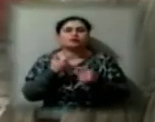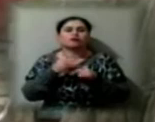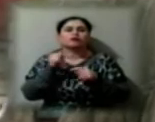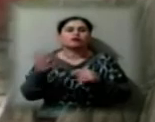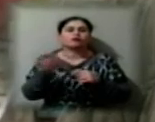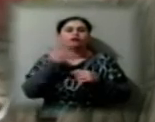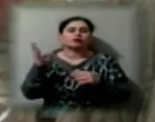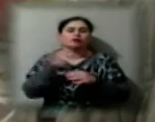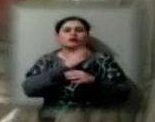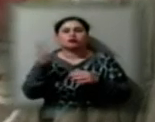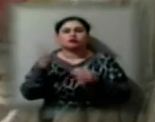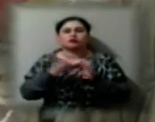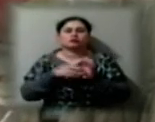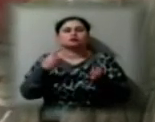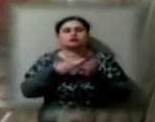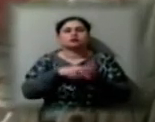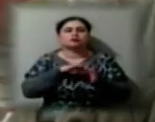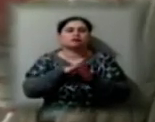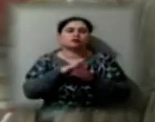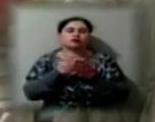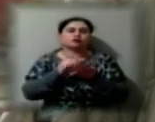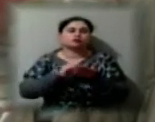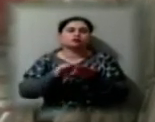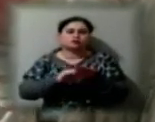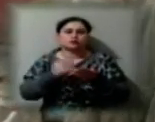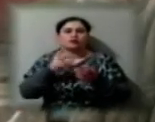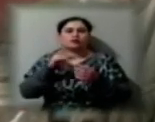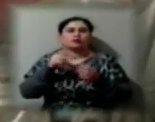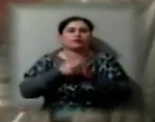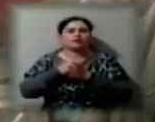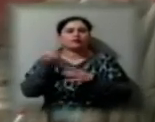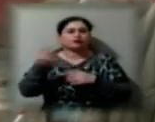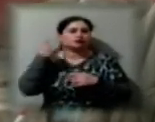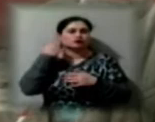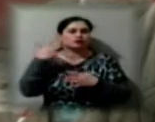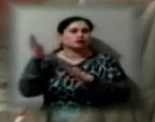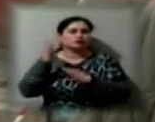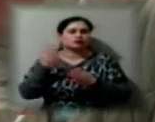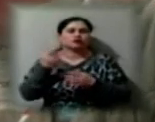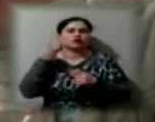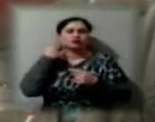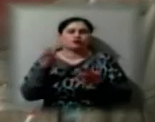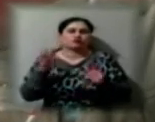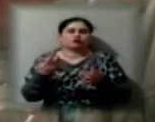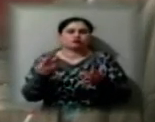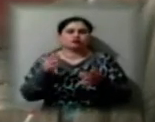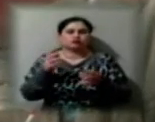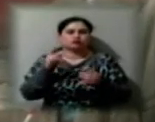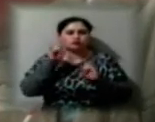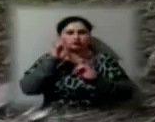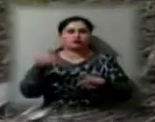дерева. Став заповнювати книжку для комунальних послуг. Чую, вже шумить. Ось так все. Двері відчиняю, все